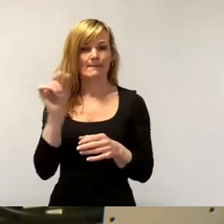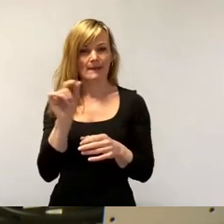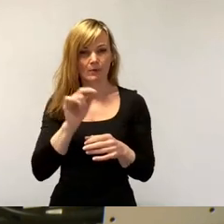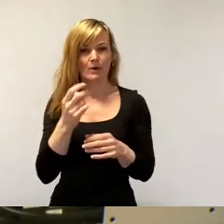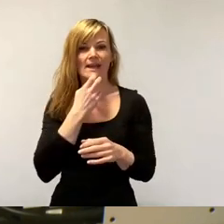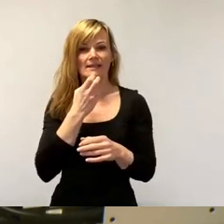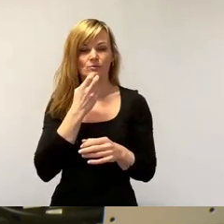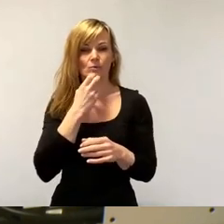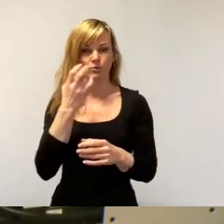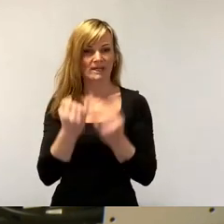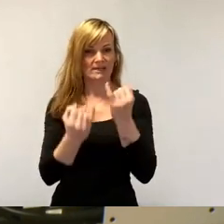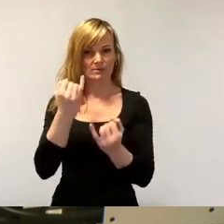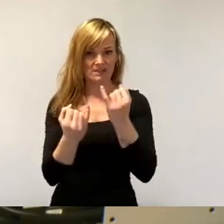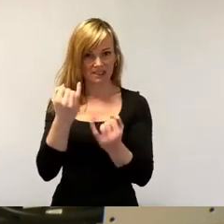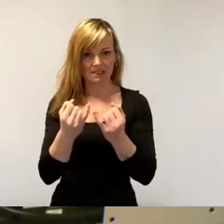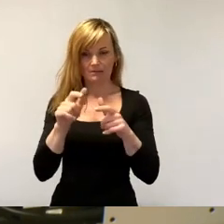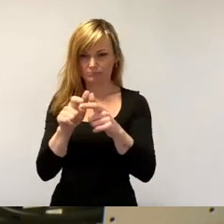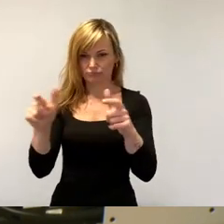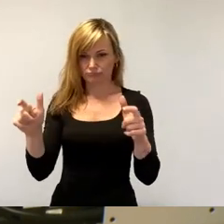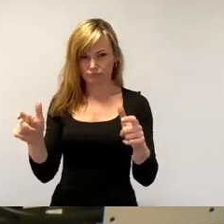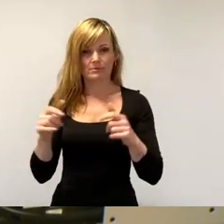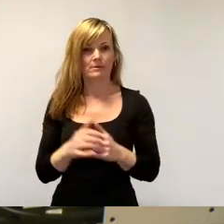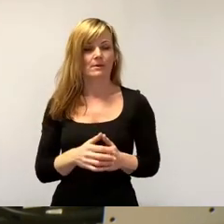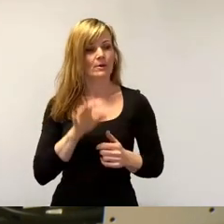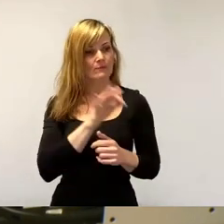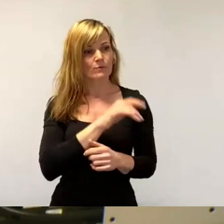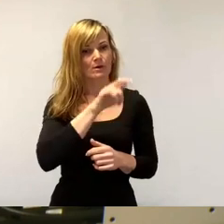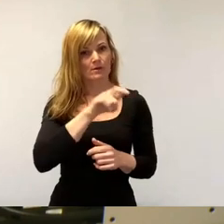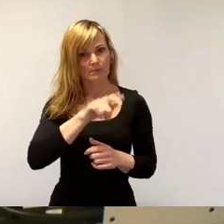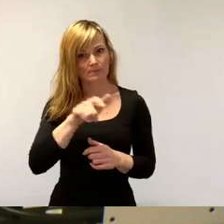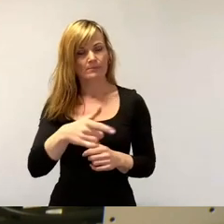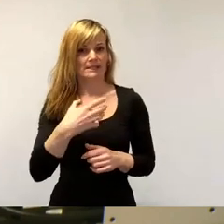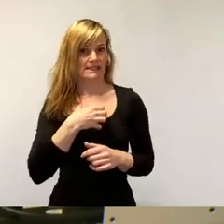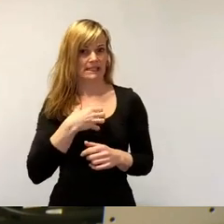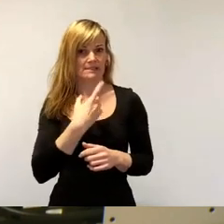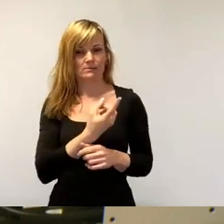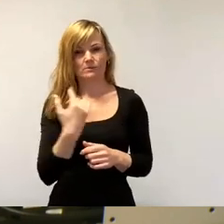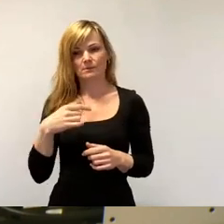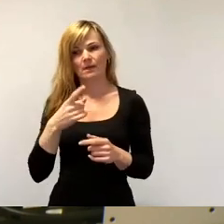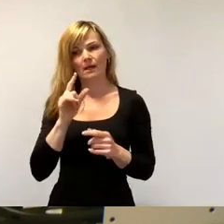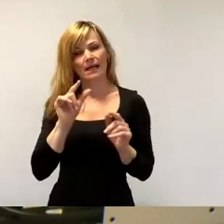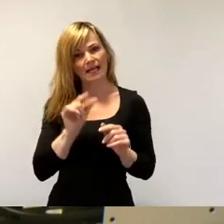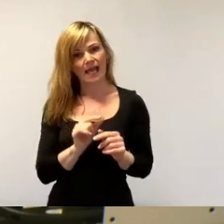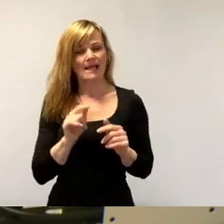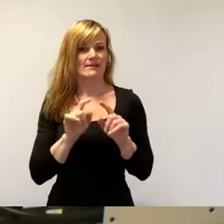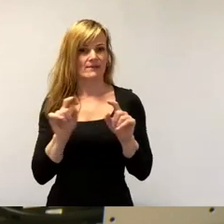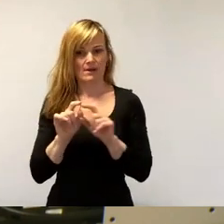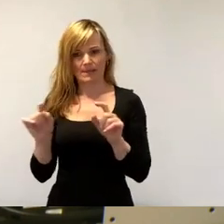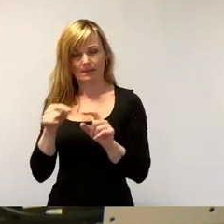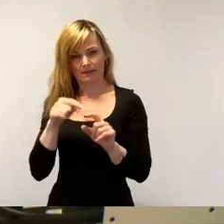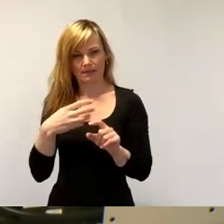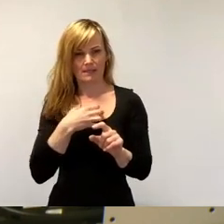Bevölkerung, darunter auch die kleineren Unternehmen in Dresden, zu einer Chance, zu einer positiven Entwicklung wird.